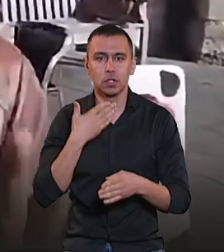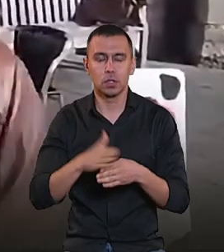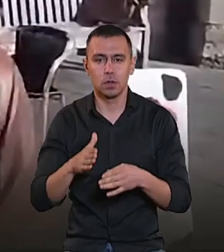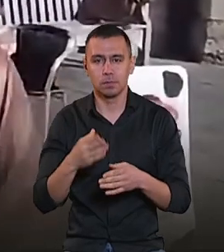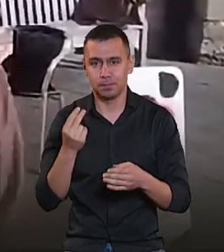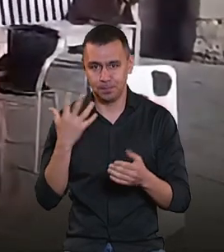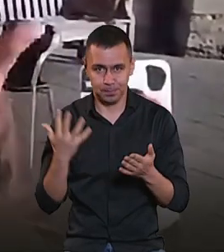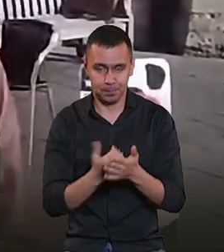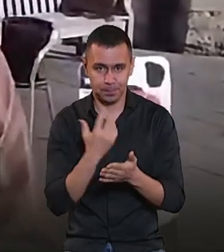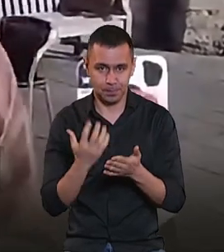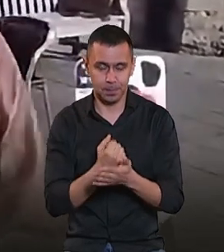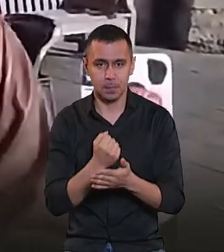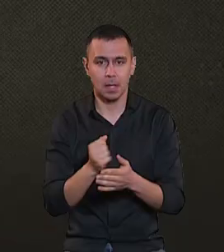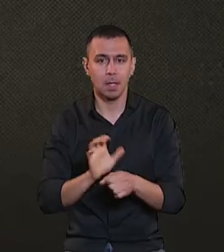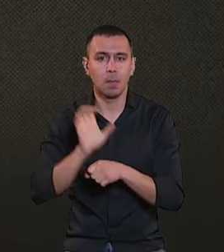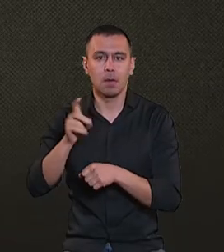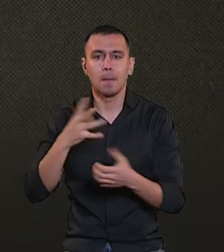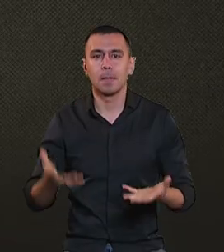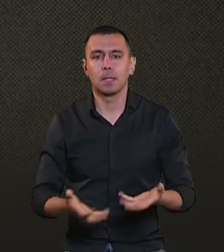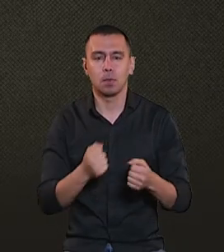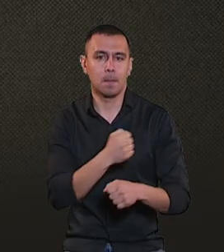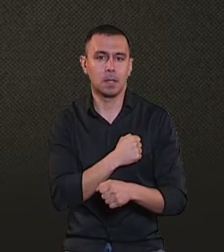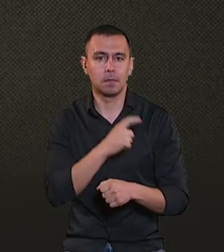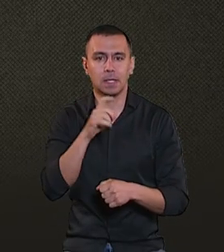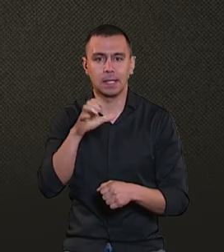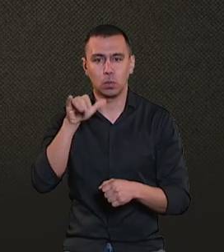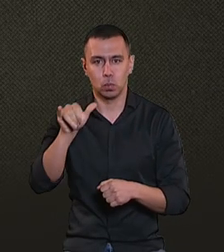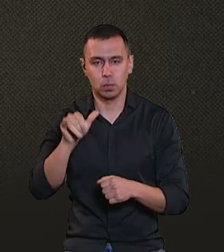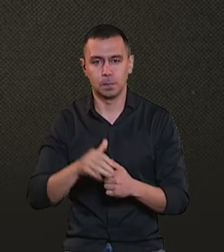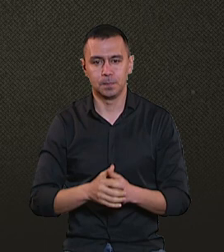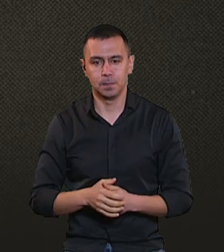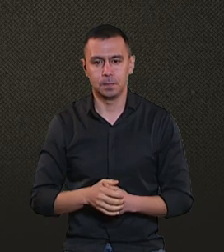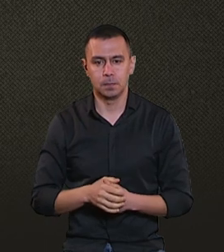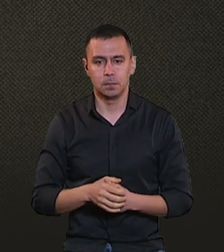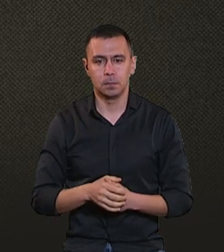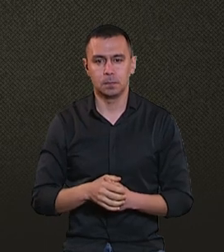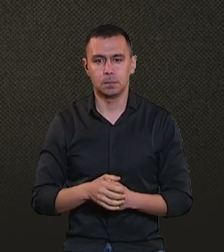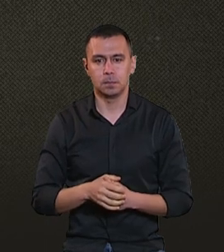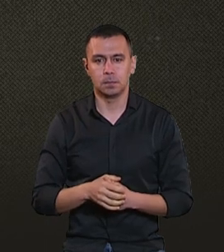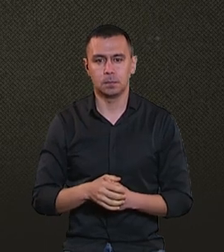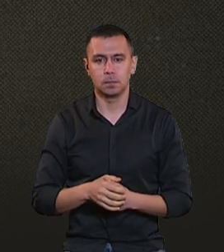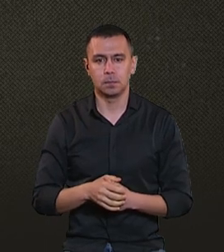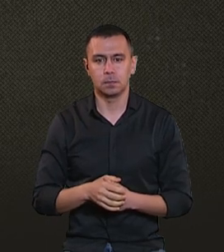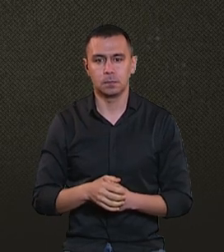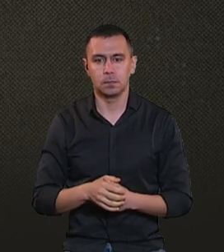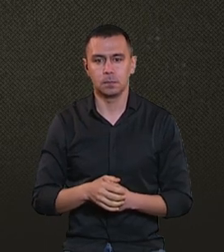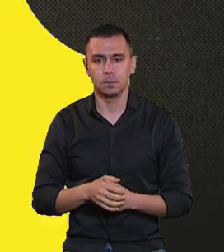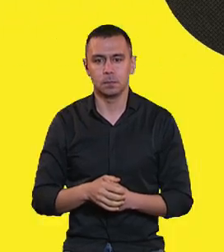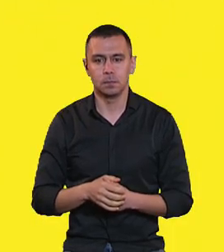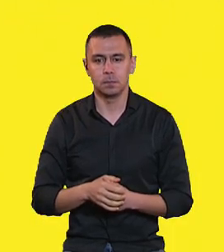виручених коштів, каже Володимир, направляють на підтримку бійців ЗСУ. Наталія Паляниця, Суспільне новини, Хмельницький.